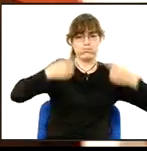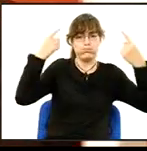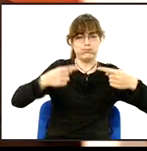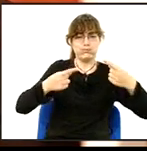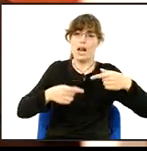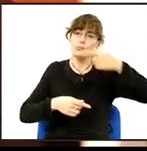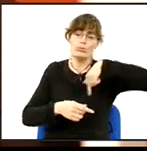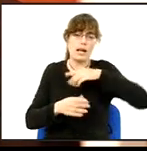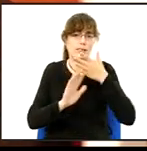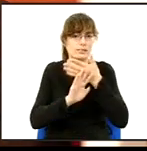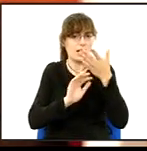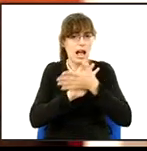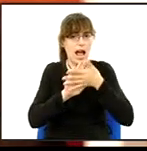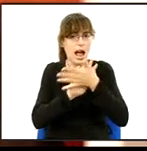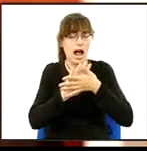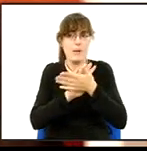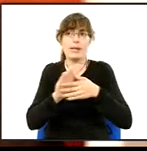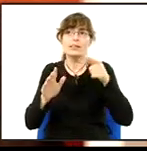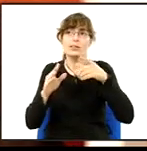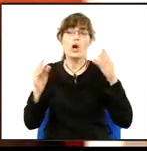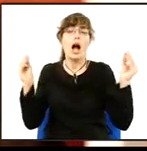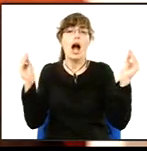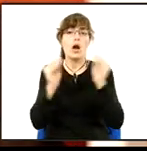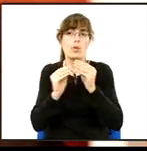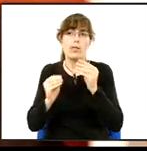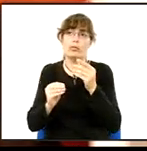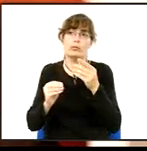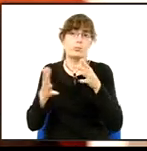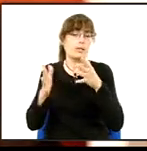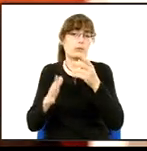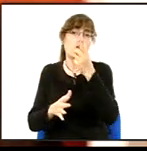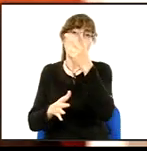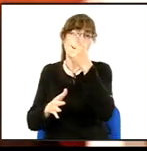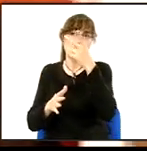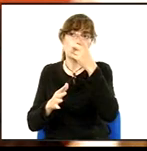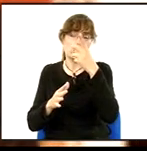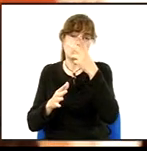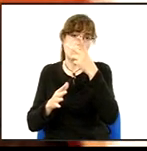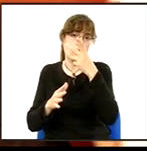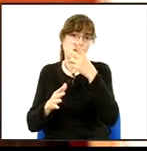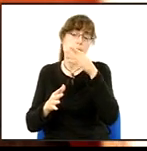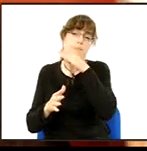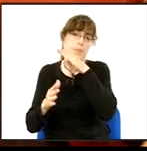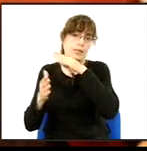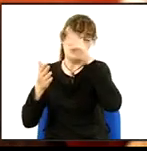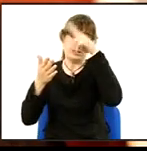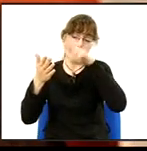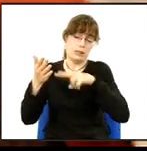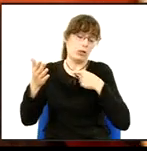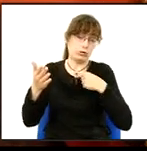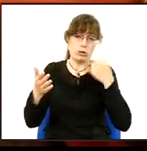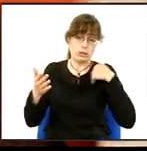Estem parlant, doncs, d'un acord, d'una dotzena de resolucions plasmades en dotze folis. Almenys jo me les vaig mirar.